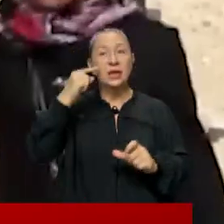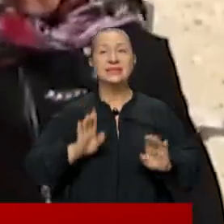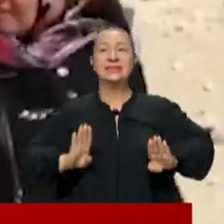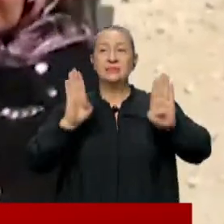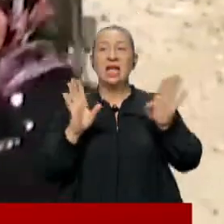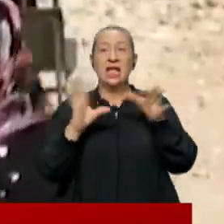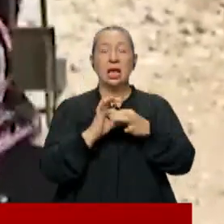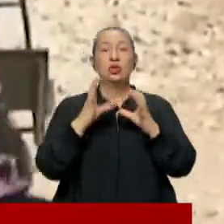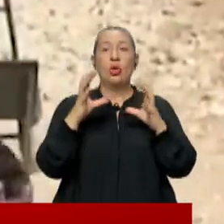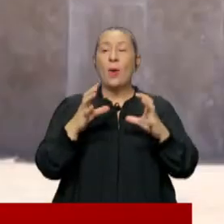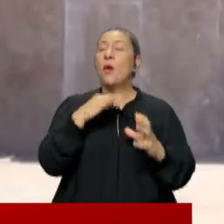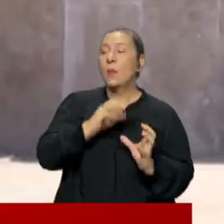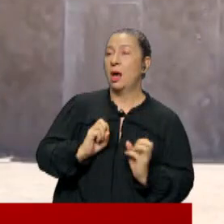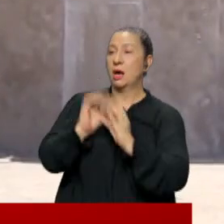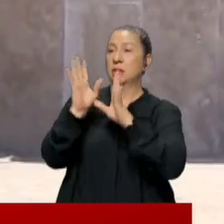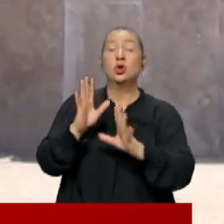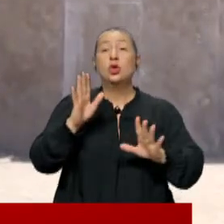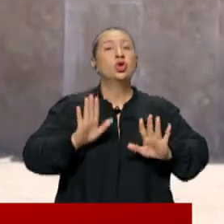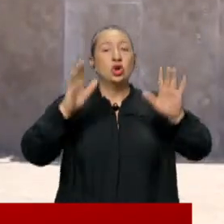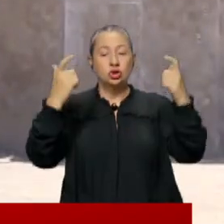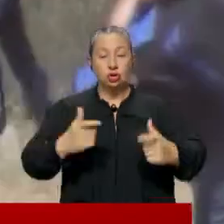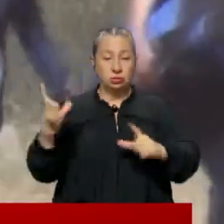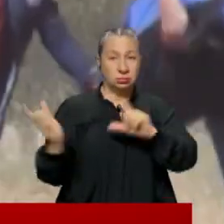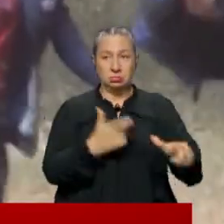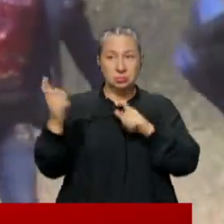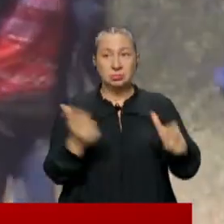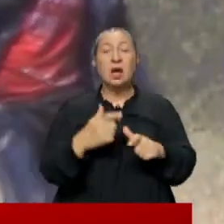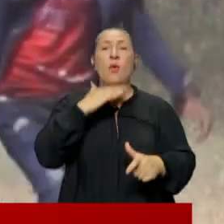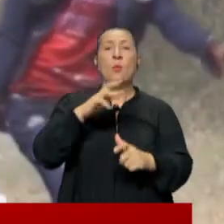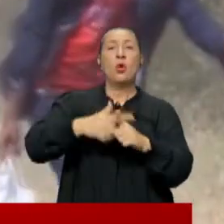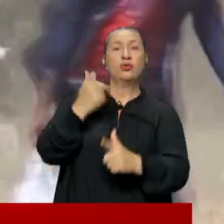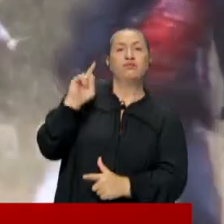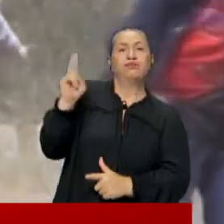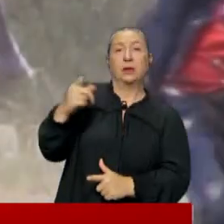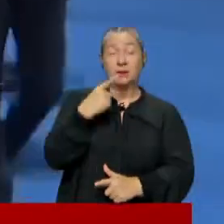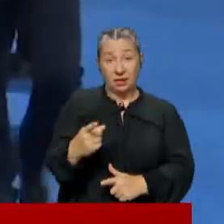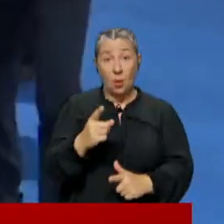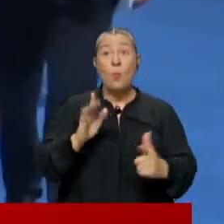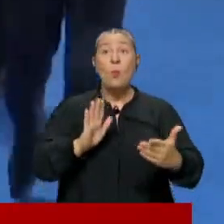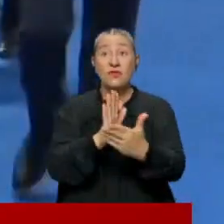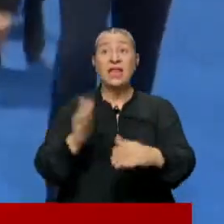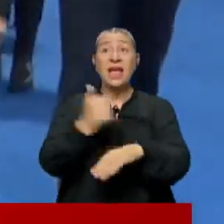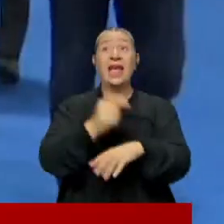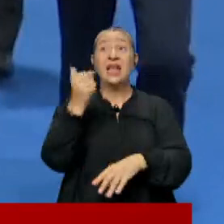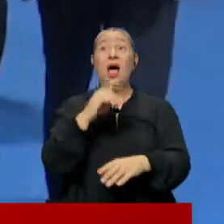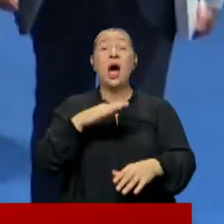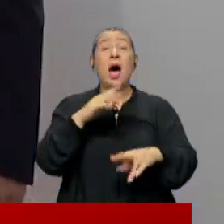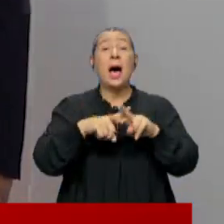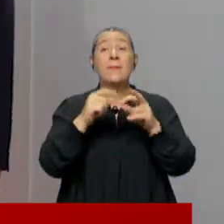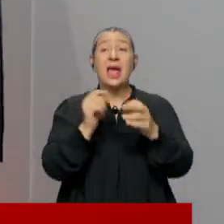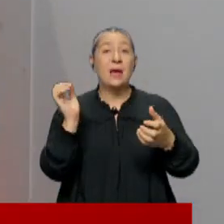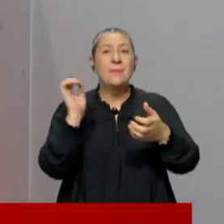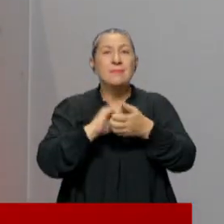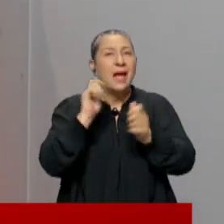sığınmacılarla ilgili topu Avrupa'ya attı. Türkiye'yi göç merkezi haline getirme projesi Avrupa'nın dedi. Muhalefet iktidarın Avrupa Birliği ile yaptığı